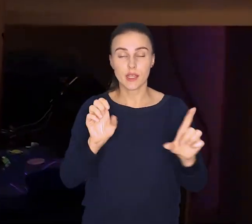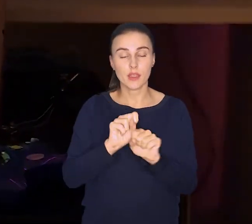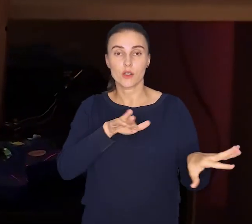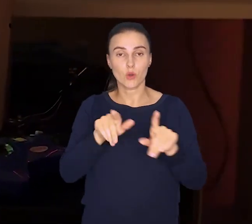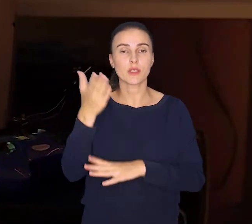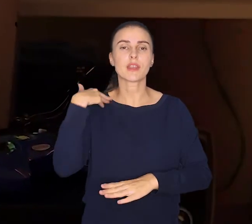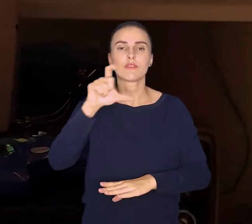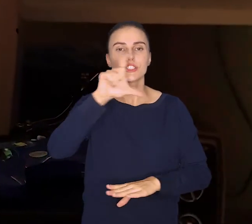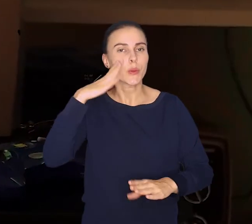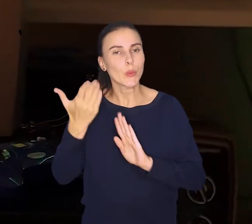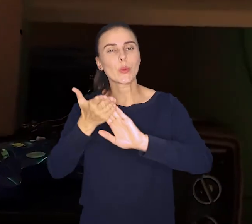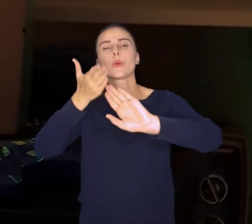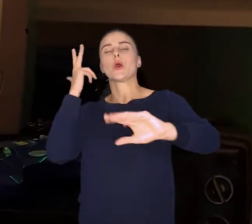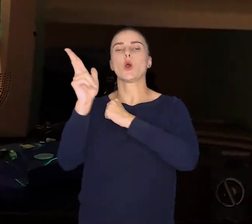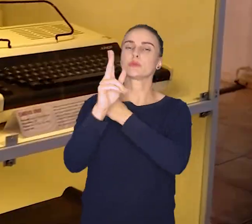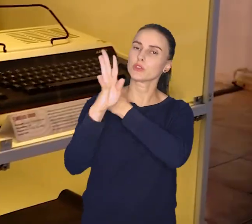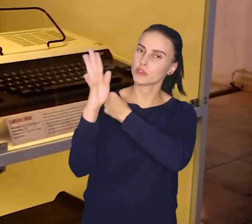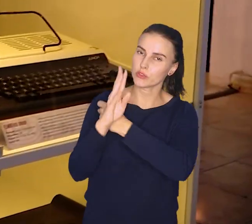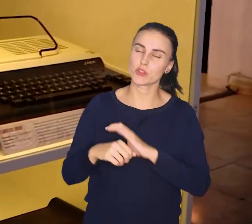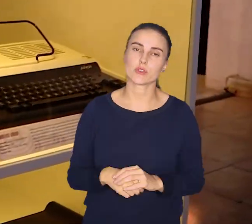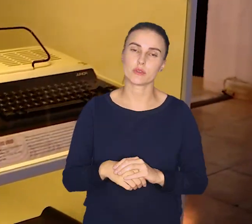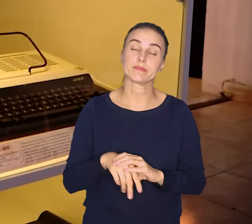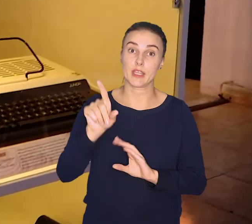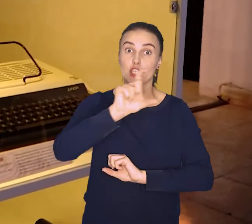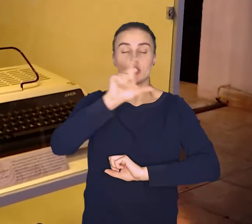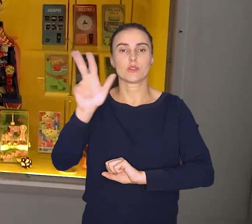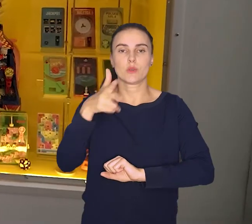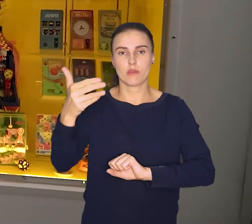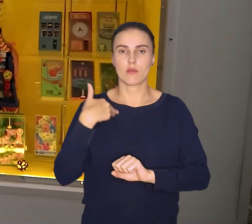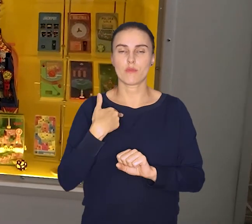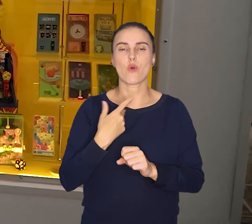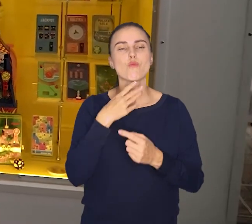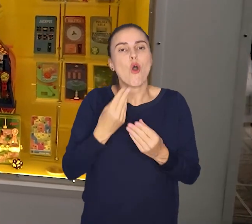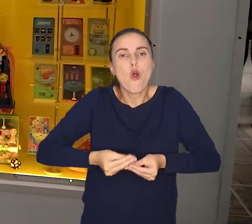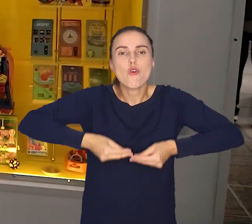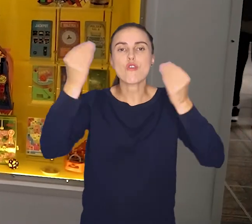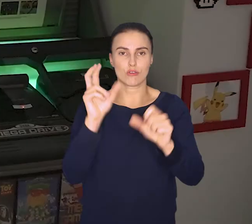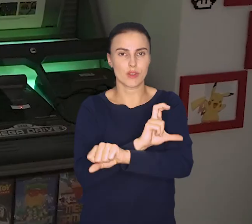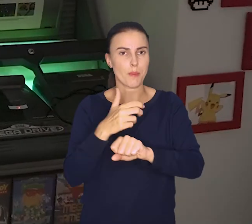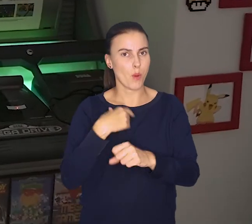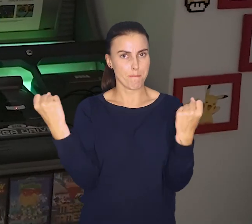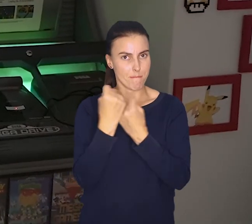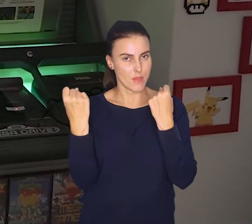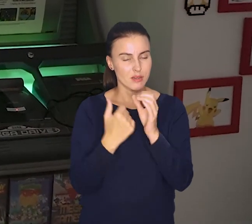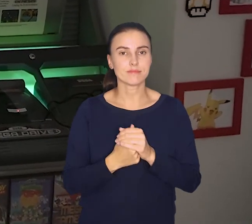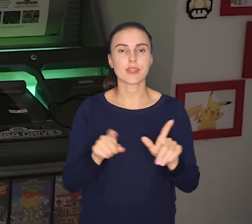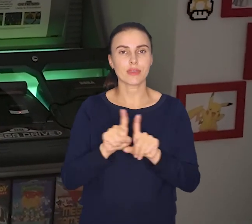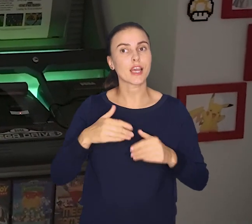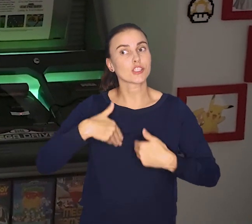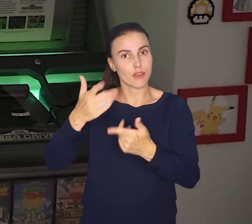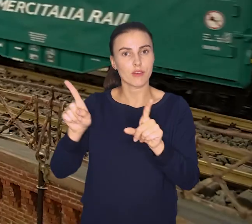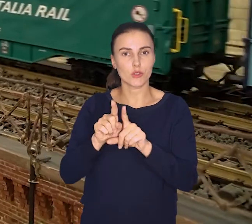wehikułem czasu do lat 80. czy 90. czyli okresu, gdy rozwój techniki był imponujący, ale